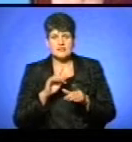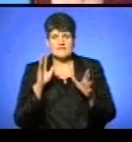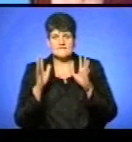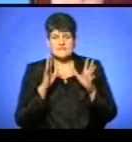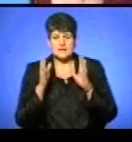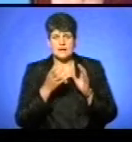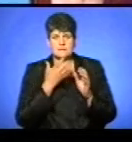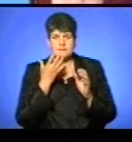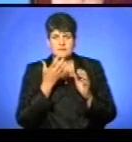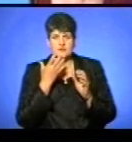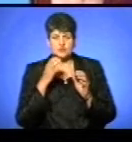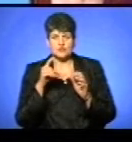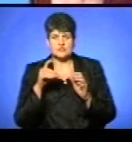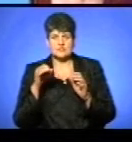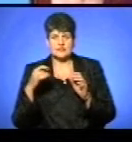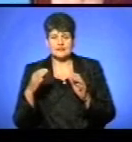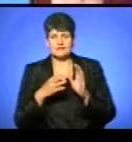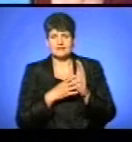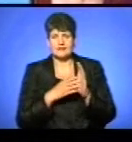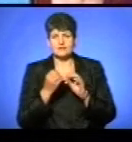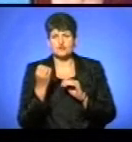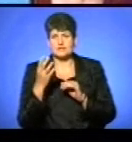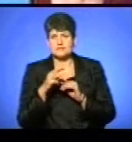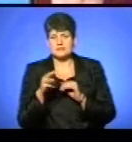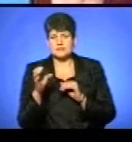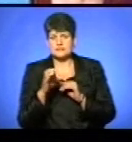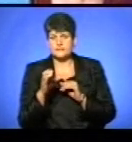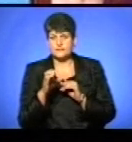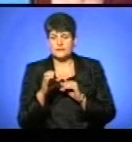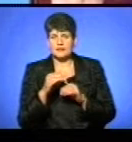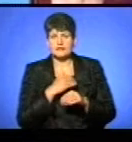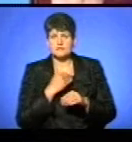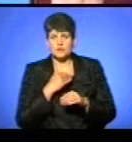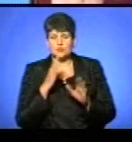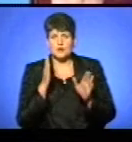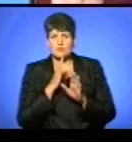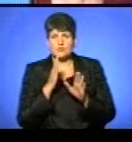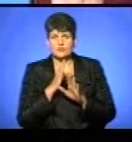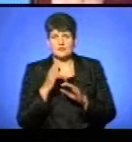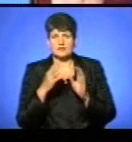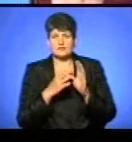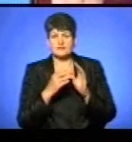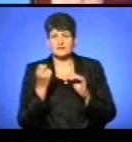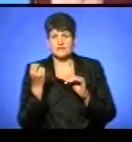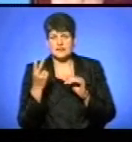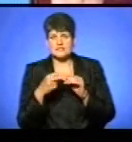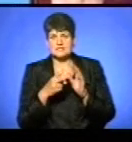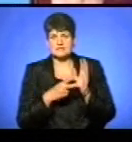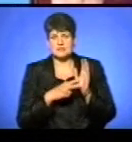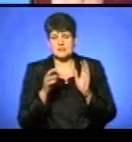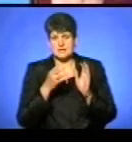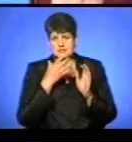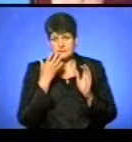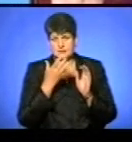північно-західний – 9-14 метрів за секунду. Температура повітря вночі – 12-17 градусів